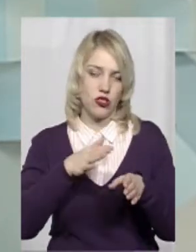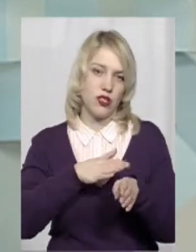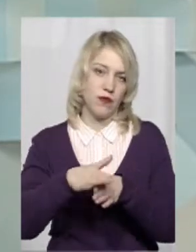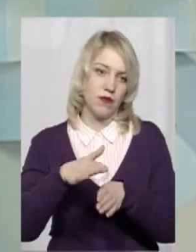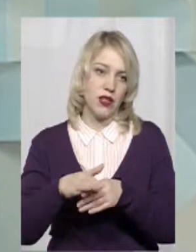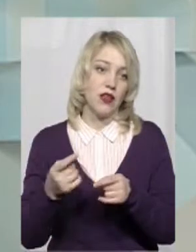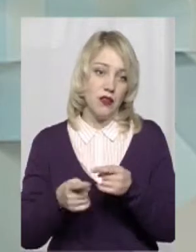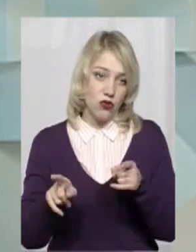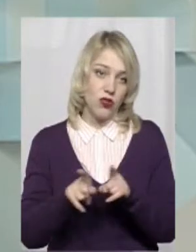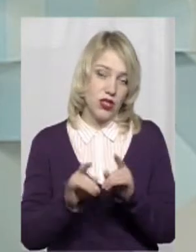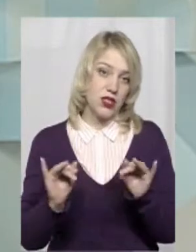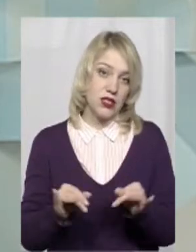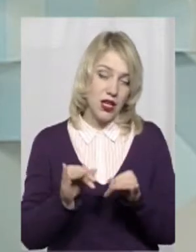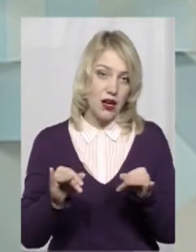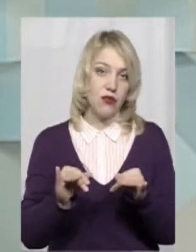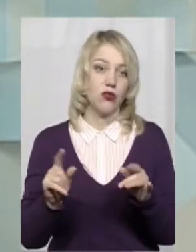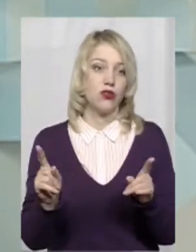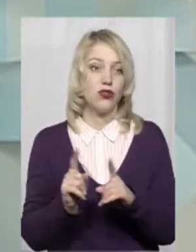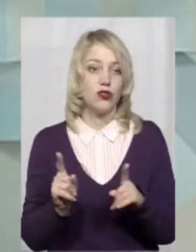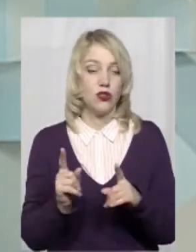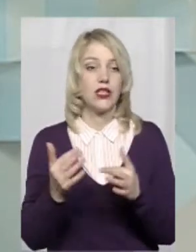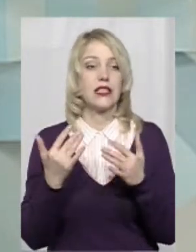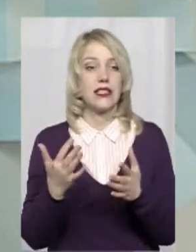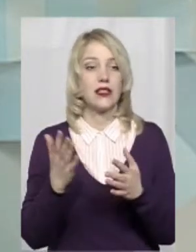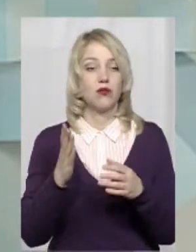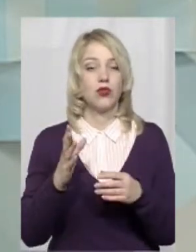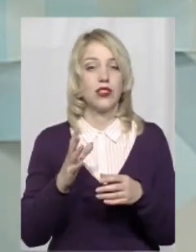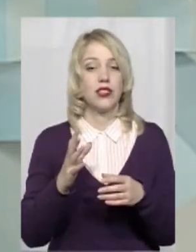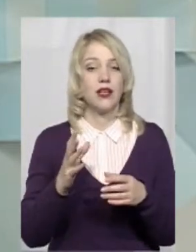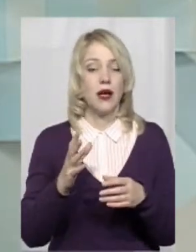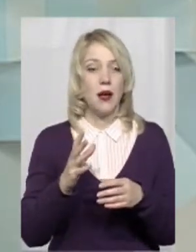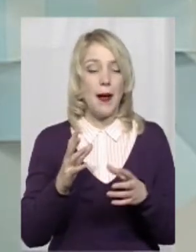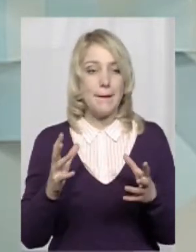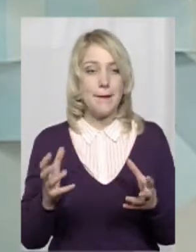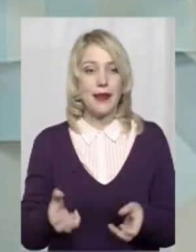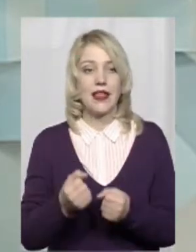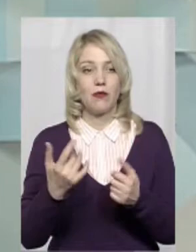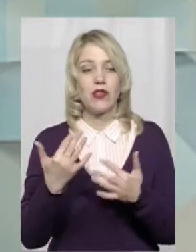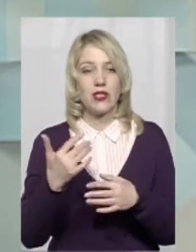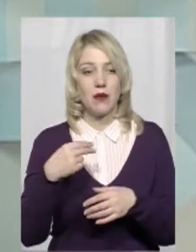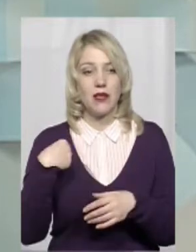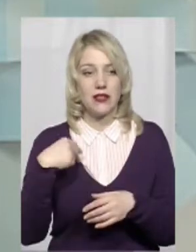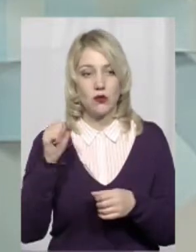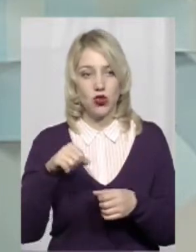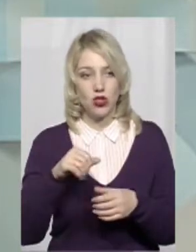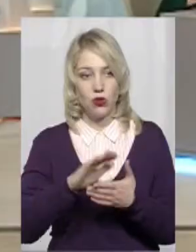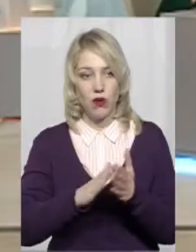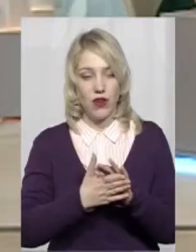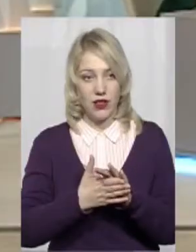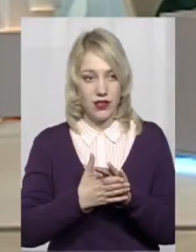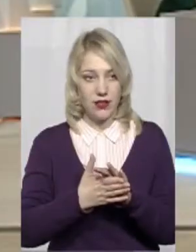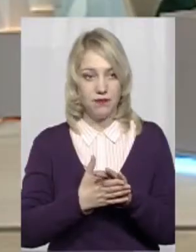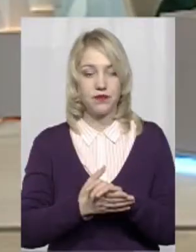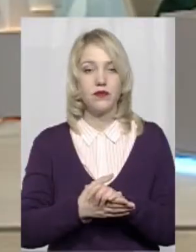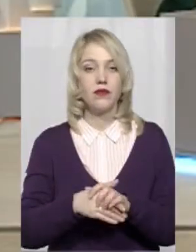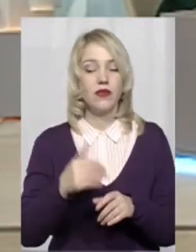Тому тут з такого боку ще цікаво, що наскільки сильною буде підтримка і наскільки зможе президент домовлятися з парламентом. Ви